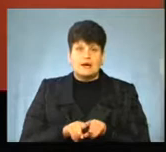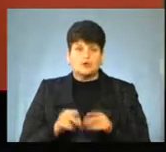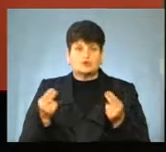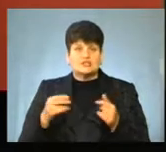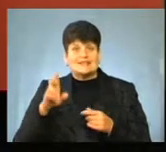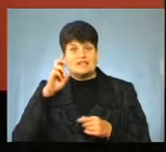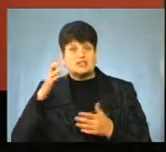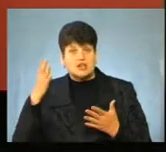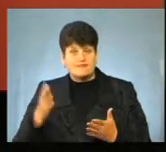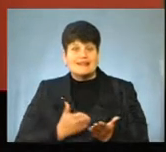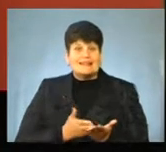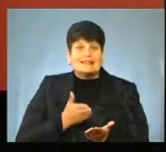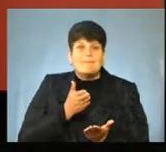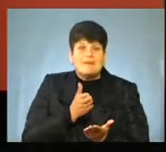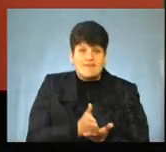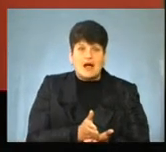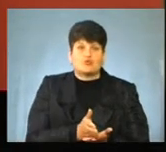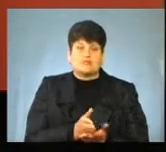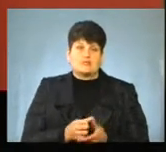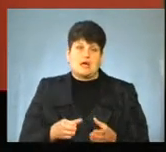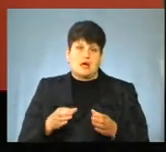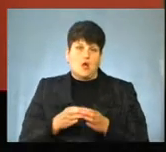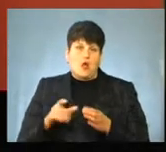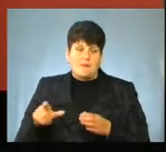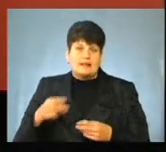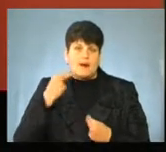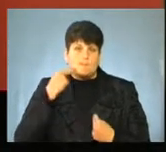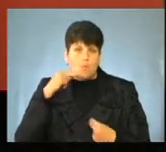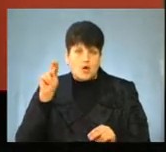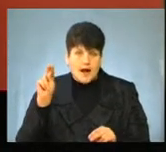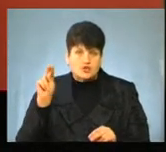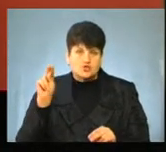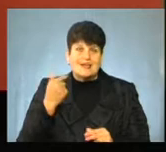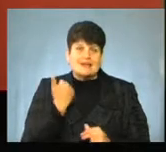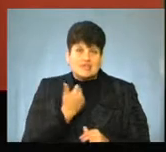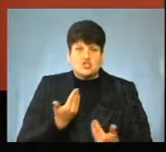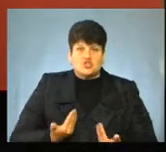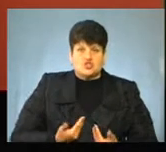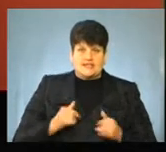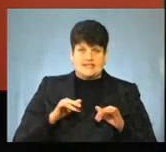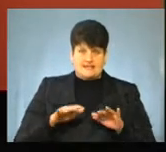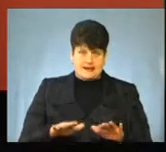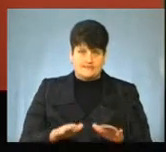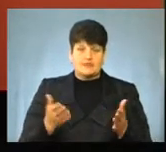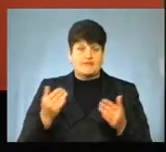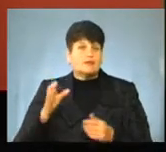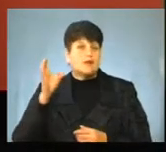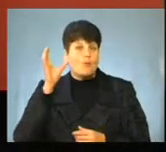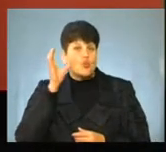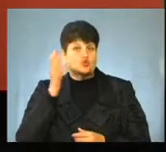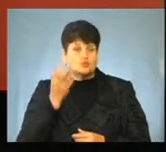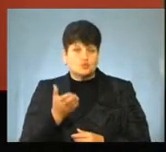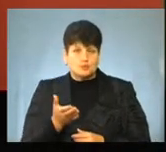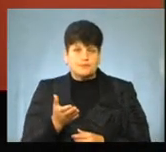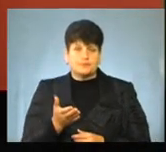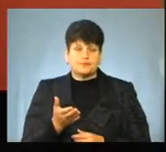держави, які направляються громадам для покращення їхньої життєдіяльності. Давайте почуємо